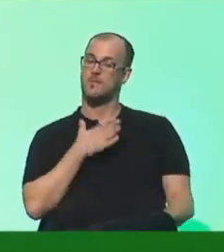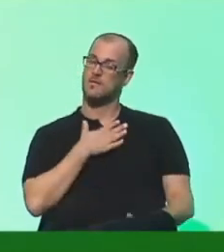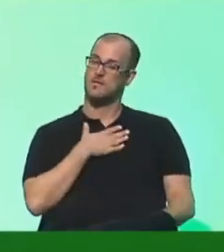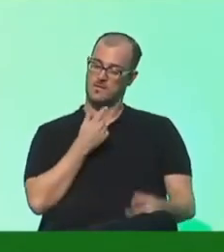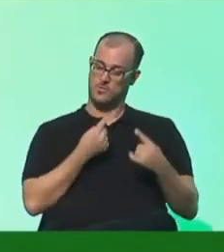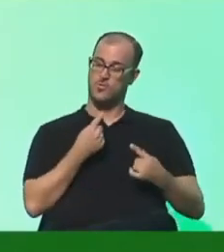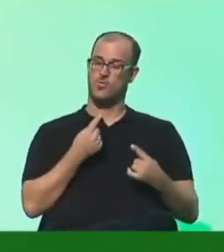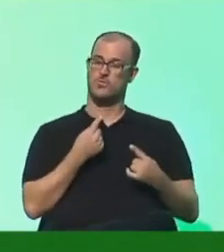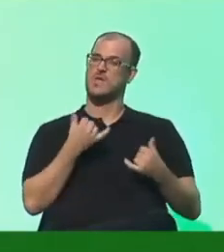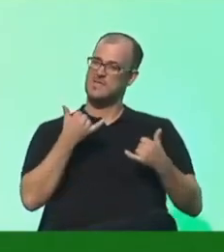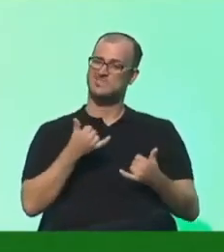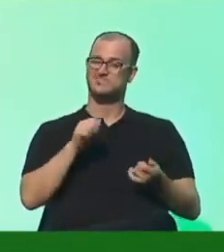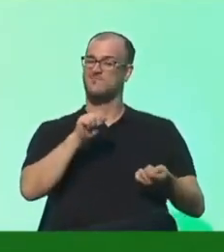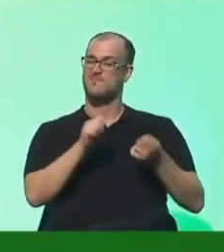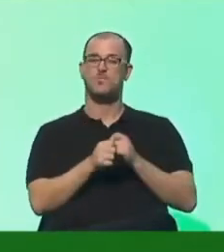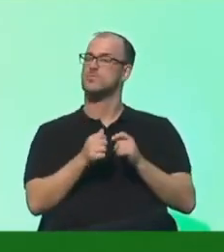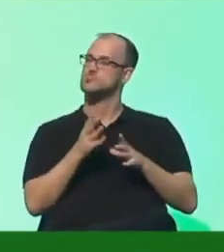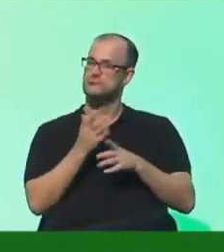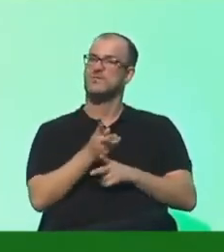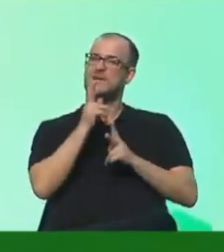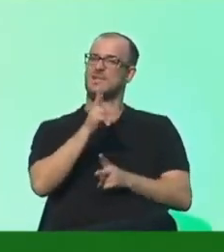Veränderung in die richtige Richtung, liebe Leute.